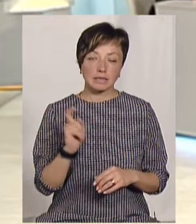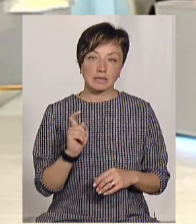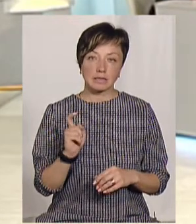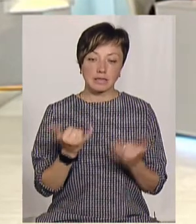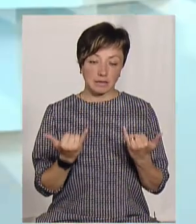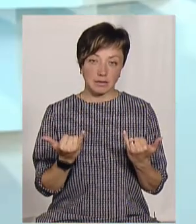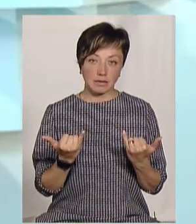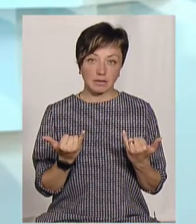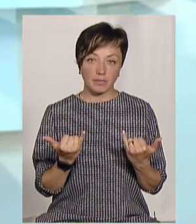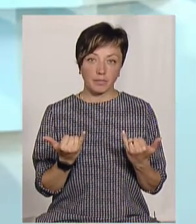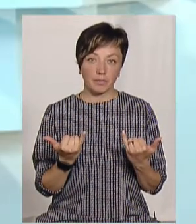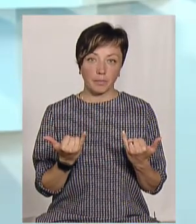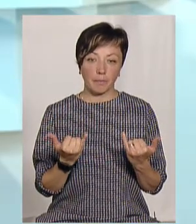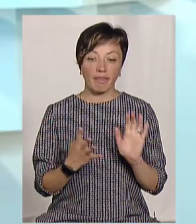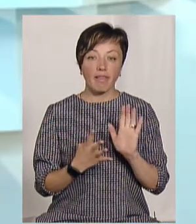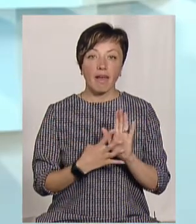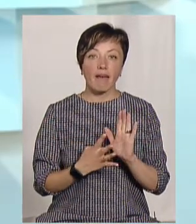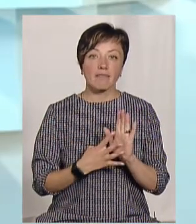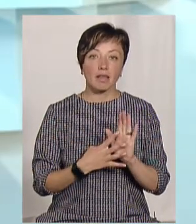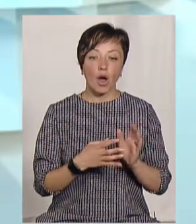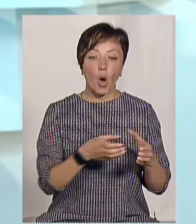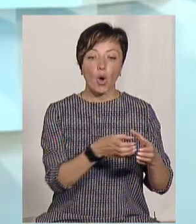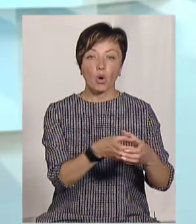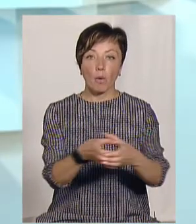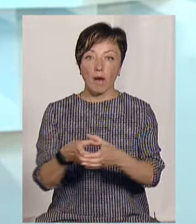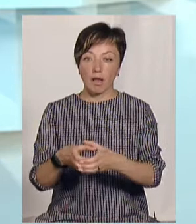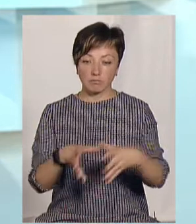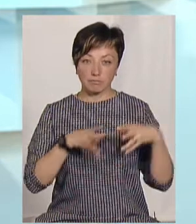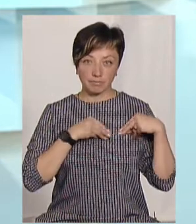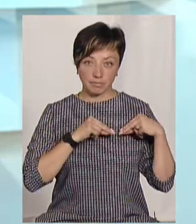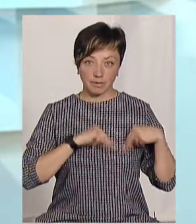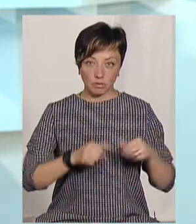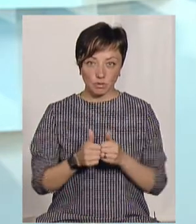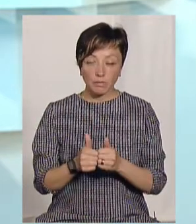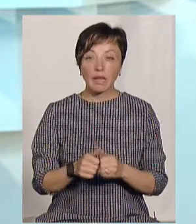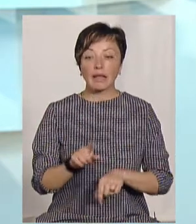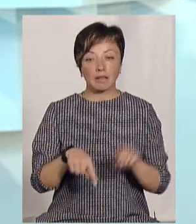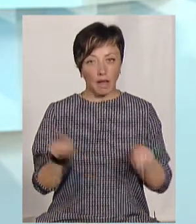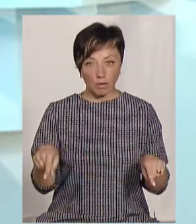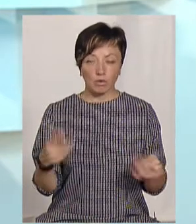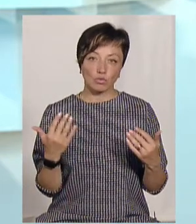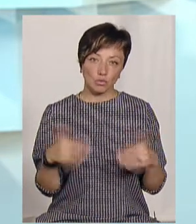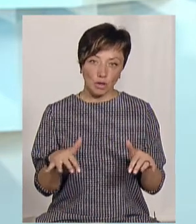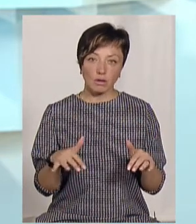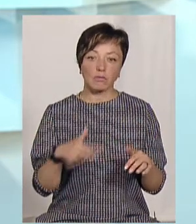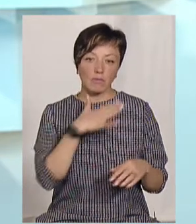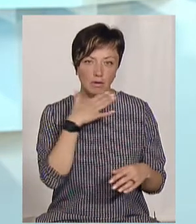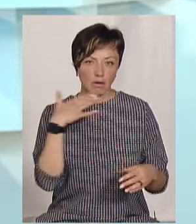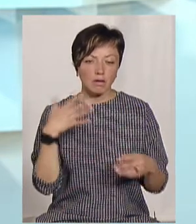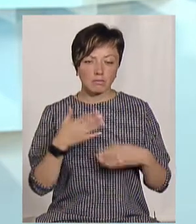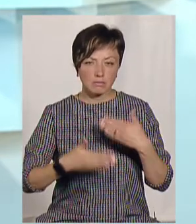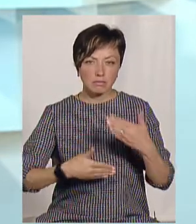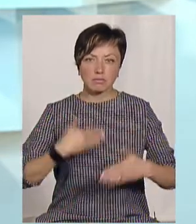На даний момент 9 громад ми працюємо з ними. І з деякими з них ми вже зайшли так досить далеко. І